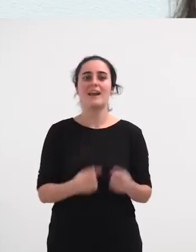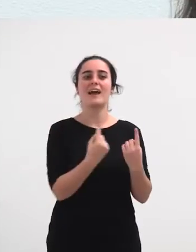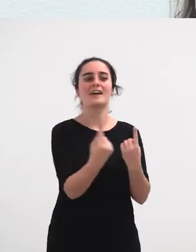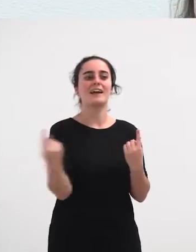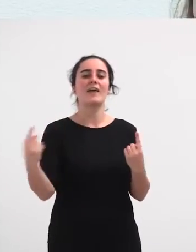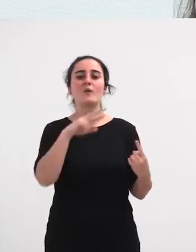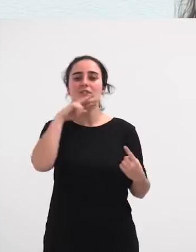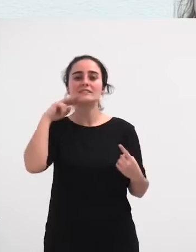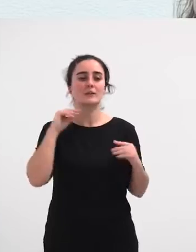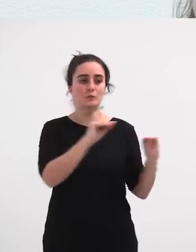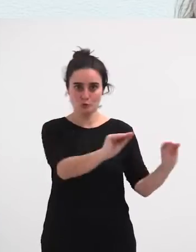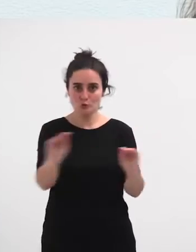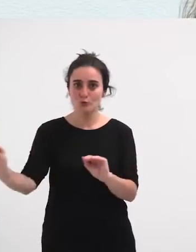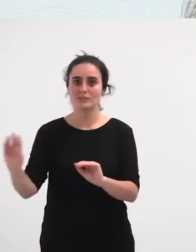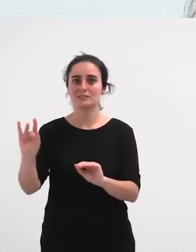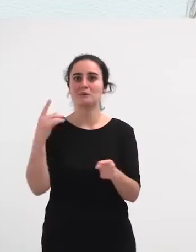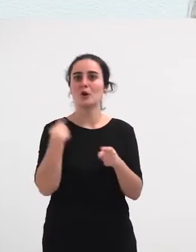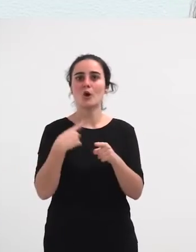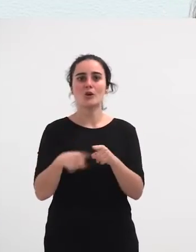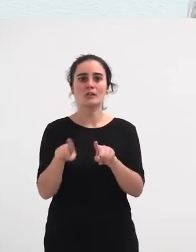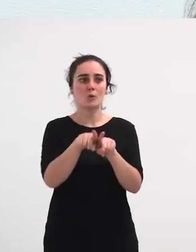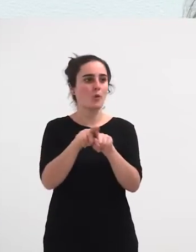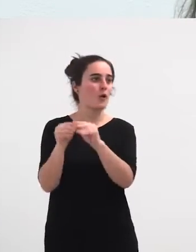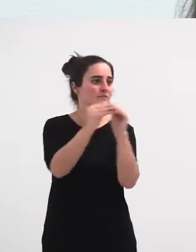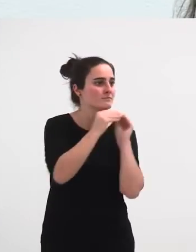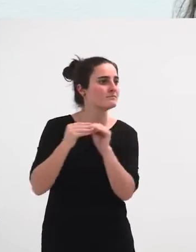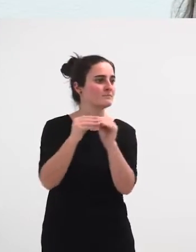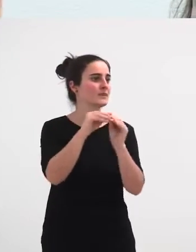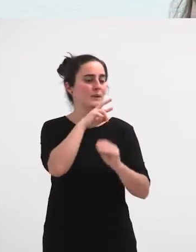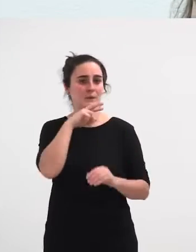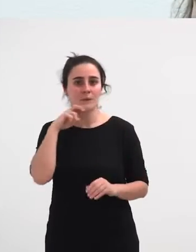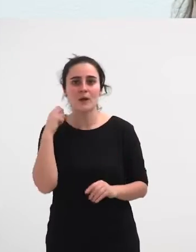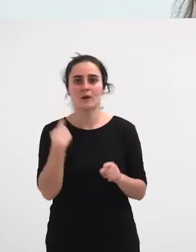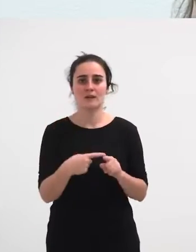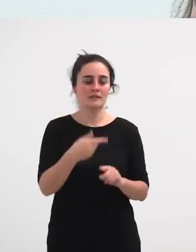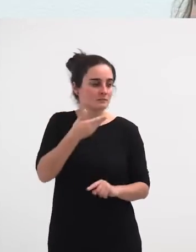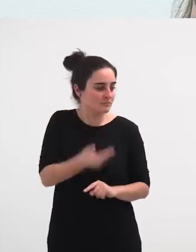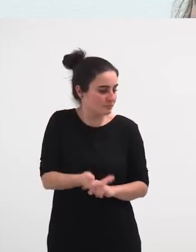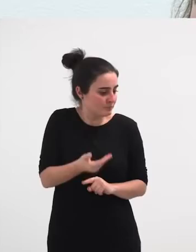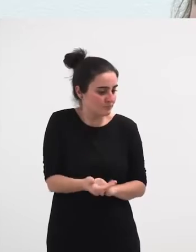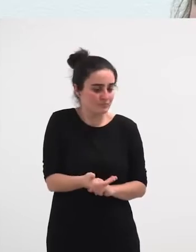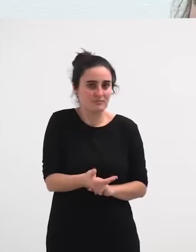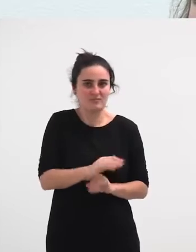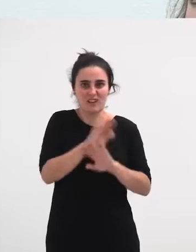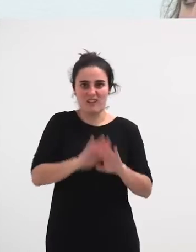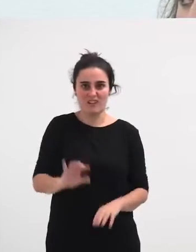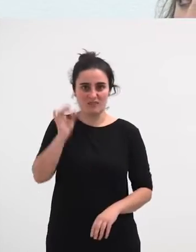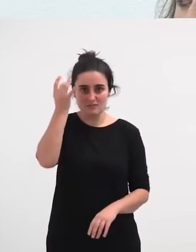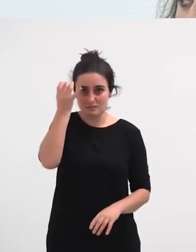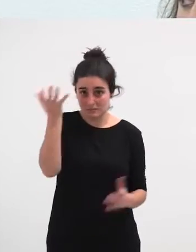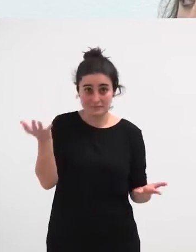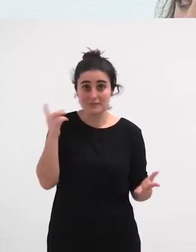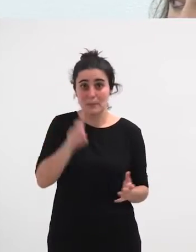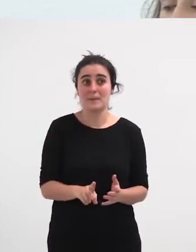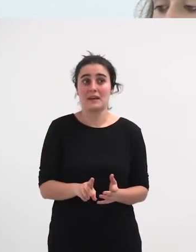sakratuak beria, baina sakralizatuta dauden gauzak, importanteak direnak, askotan txorak eriak direna,